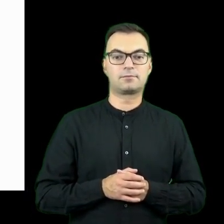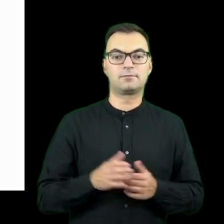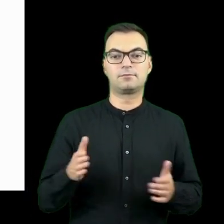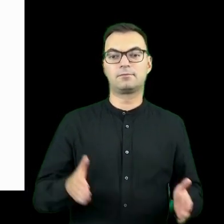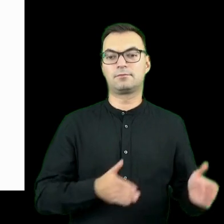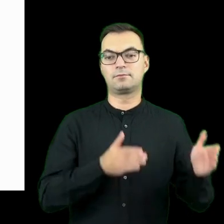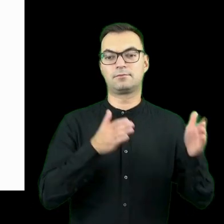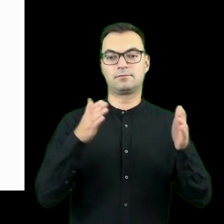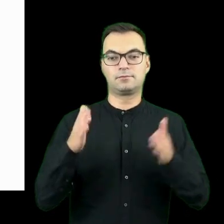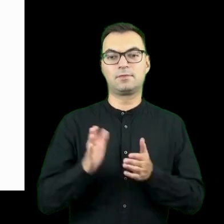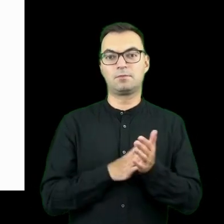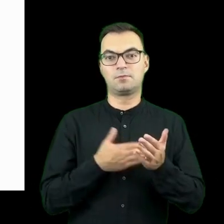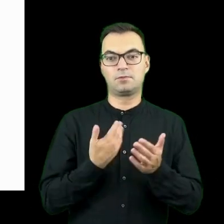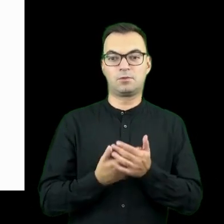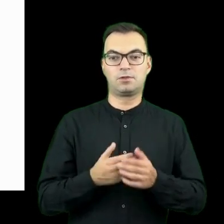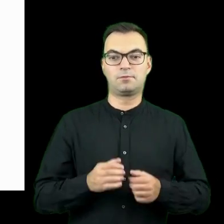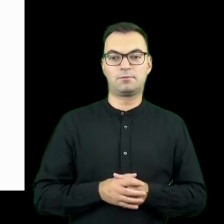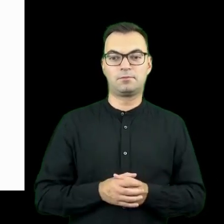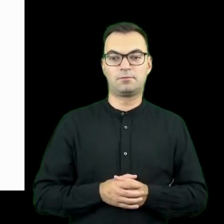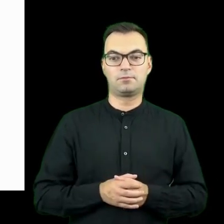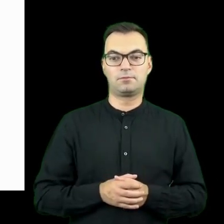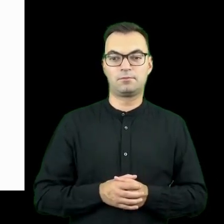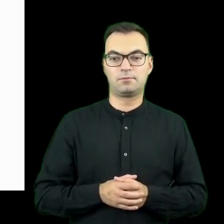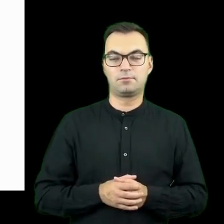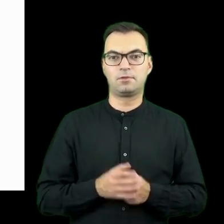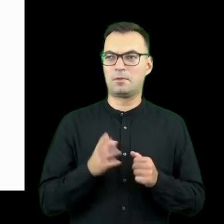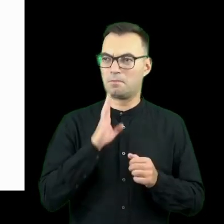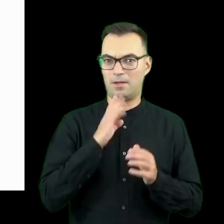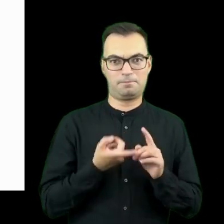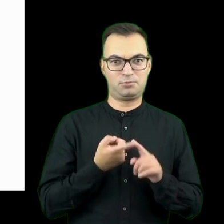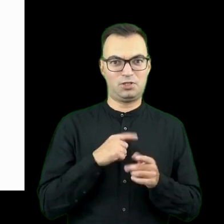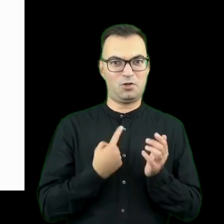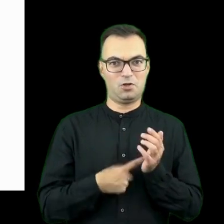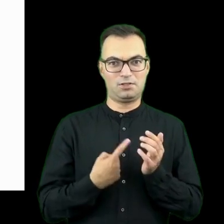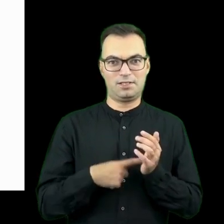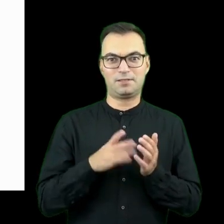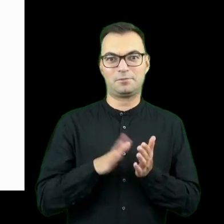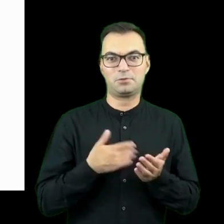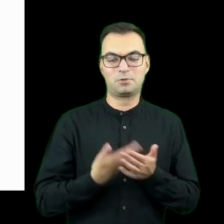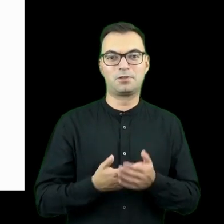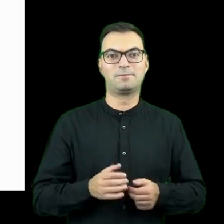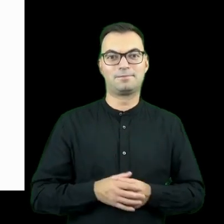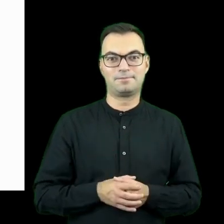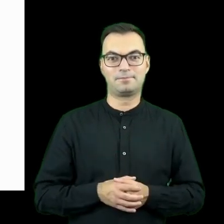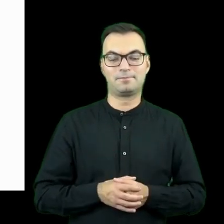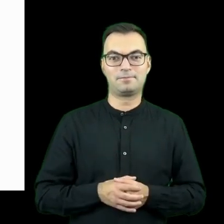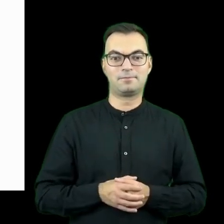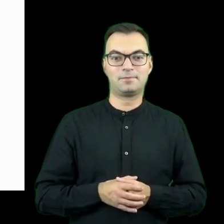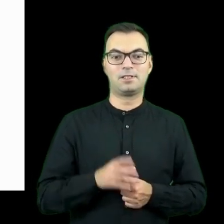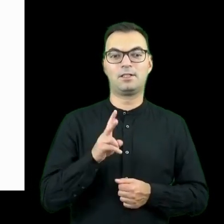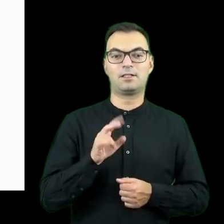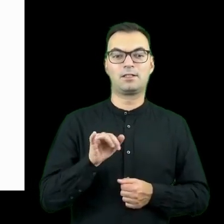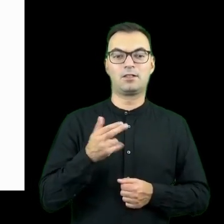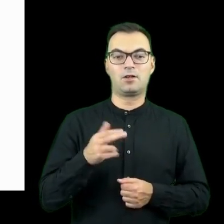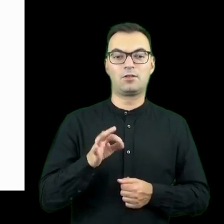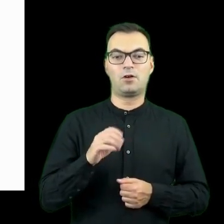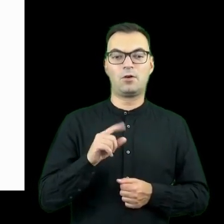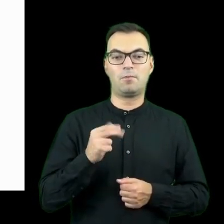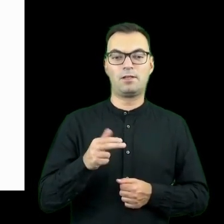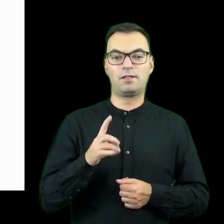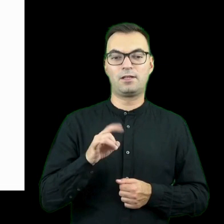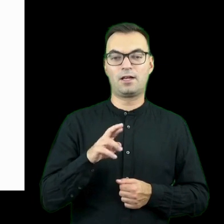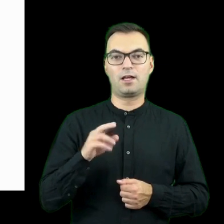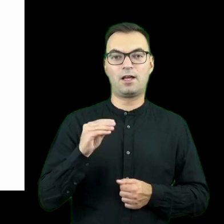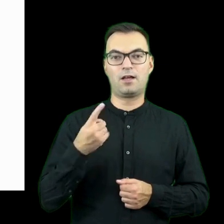Dobra, to przejdźmy do kolejnego, wydaje mi się przedostatniego przykładu, Kieron Open Higher